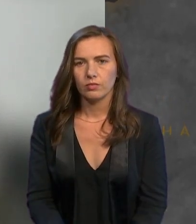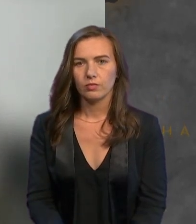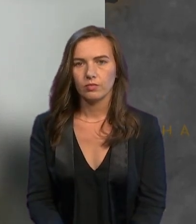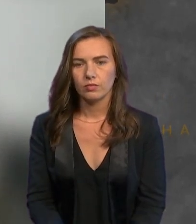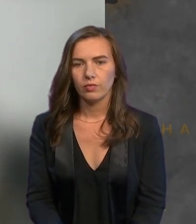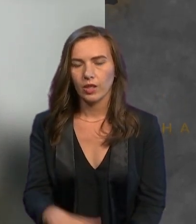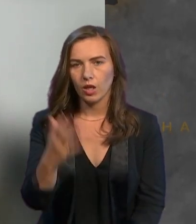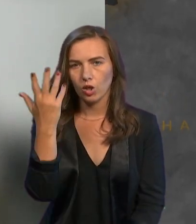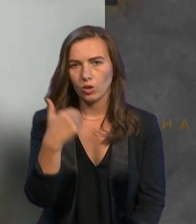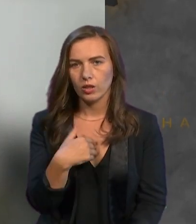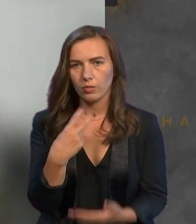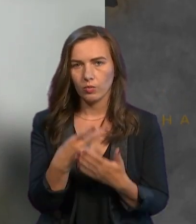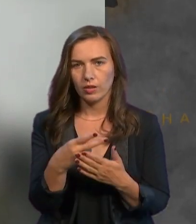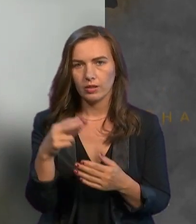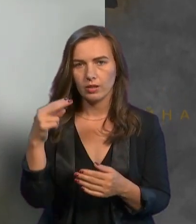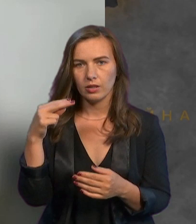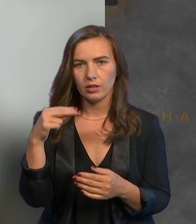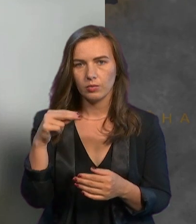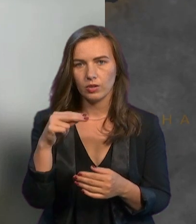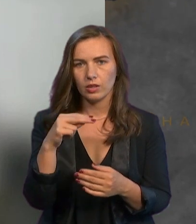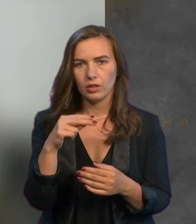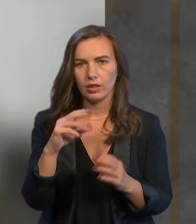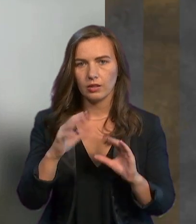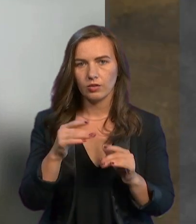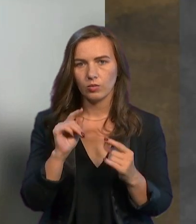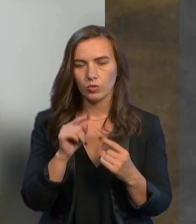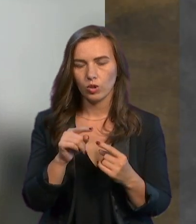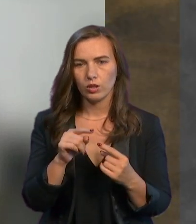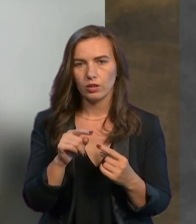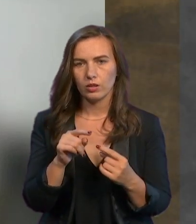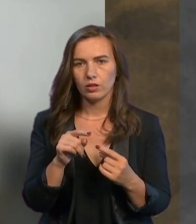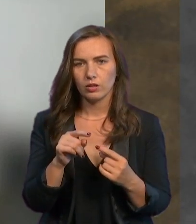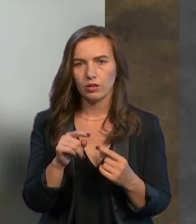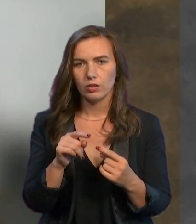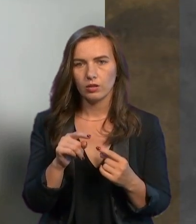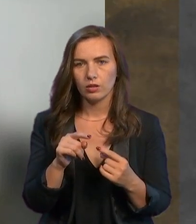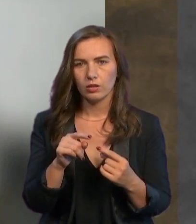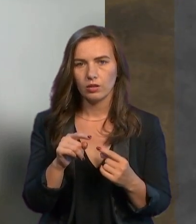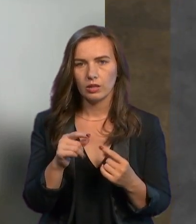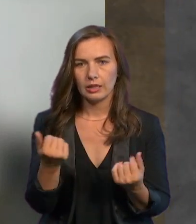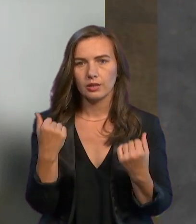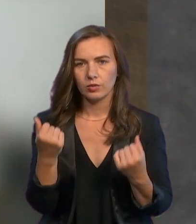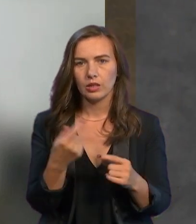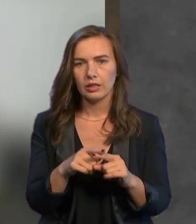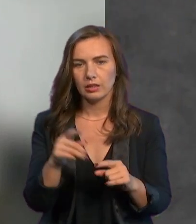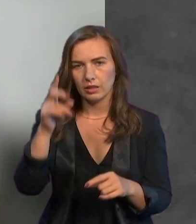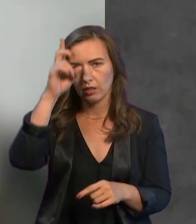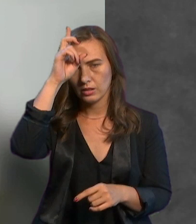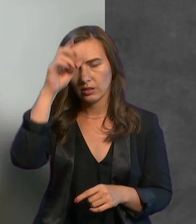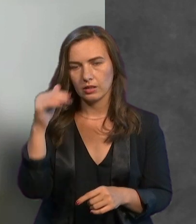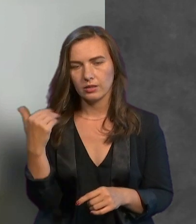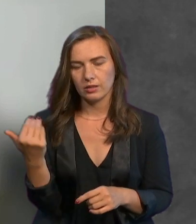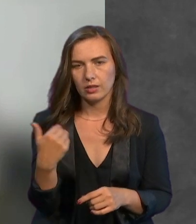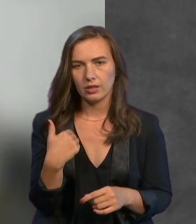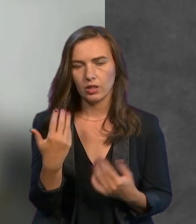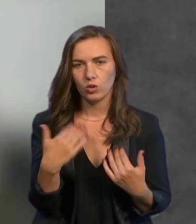Коли я побачила вже на Чемпіонаті світу, що я буду фехтувати проти спортсменки цієї країни, то я